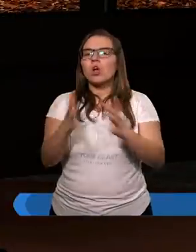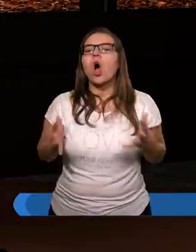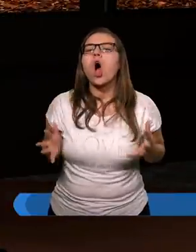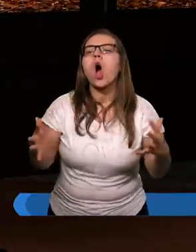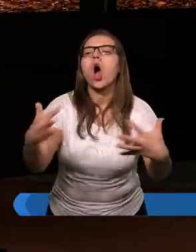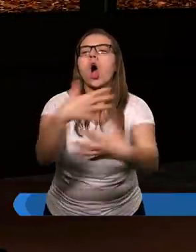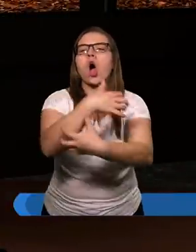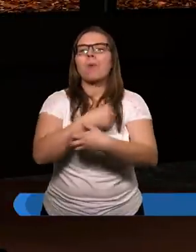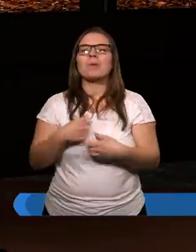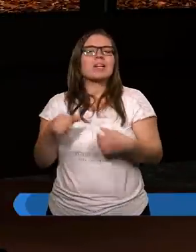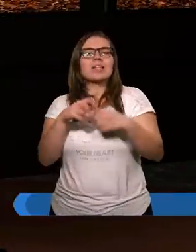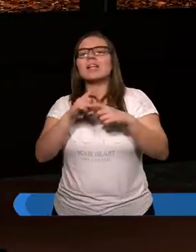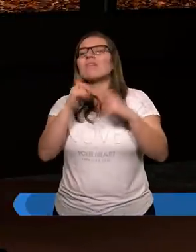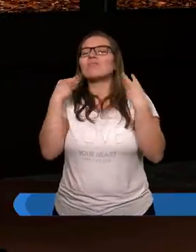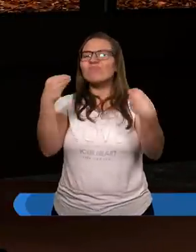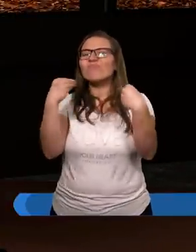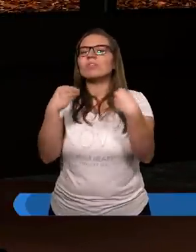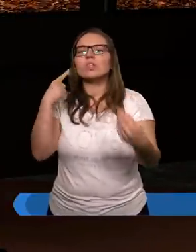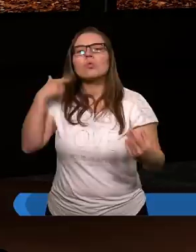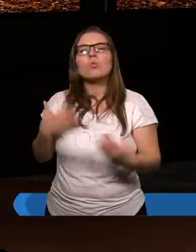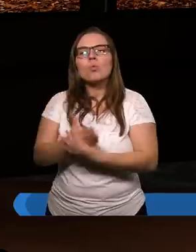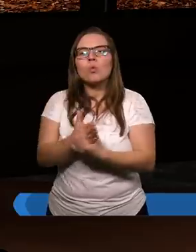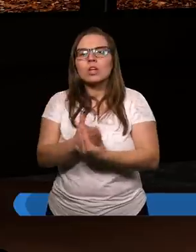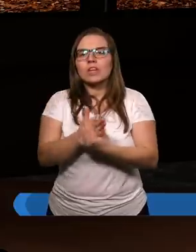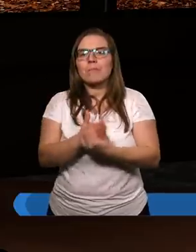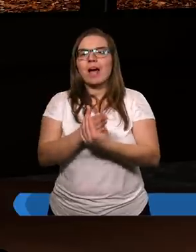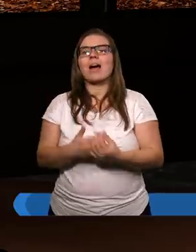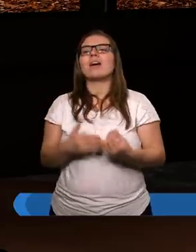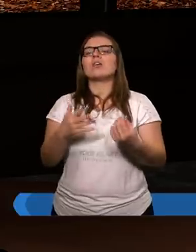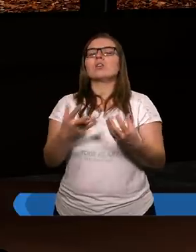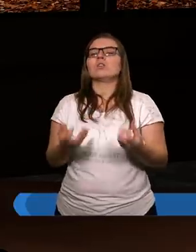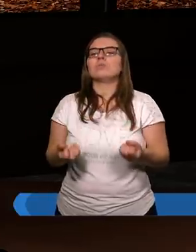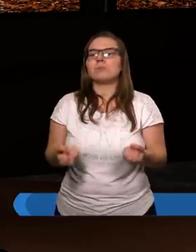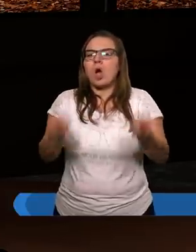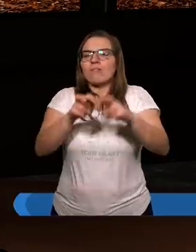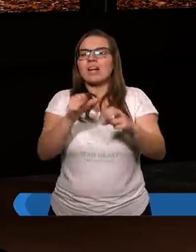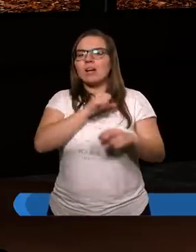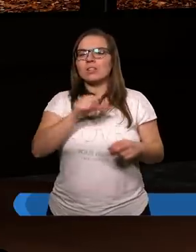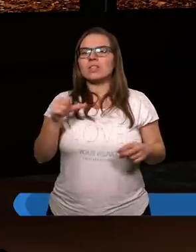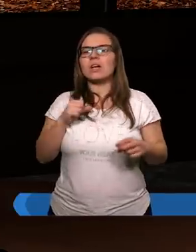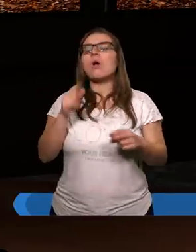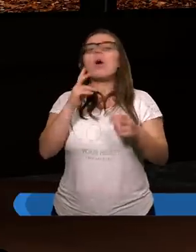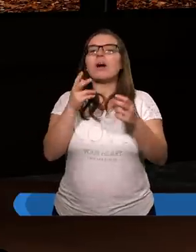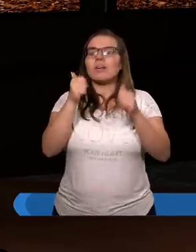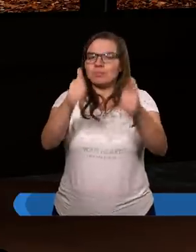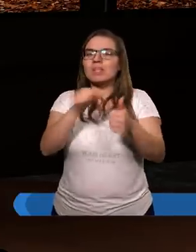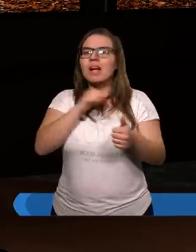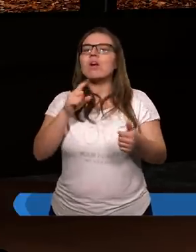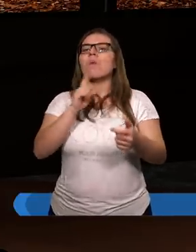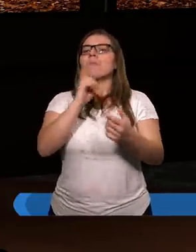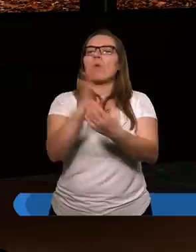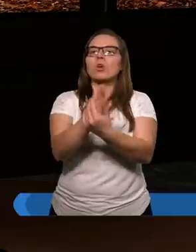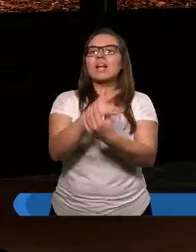objął znakomitszą służbę, bo stał się pośrednikiem lepszego